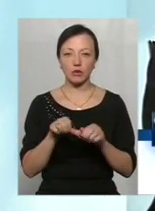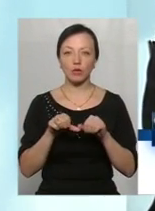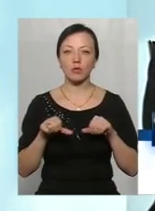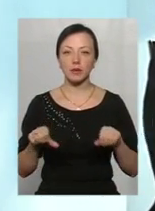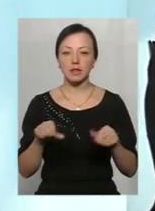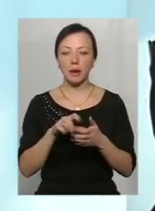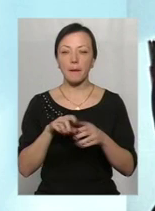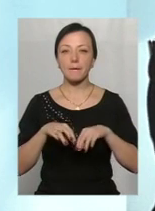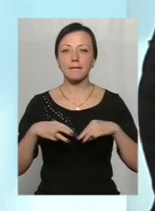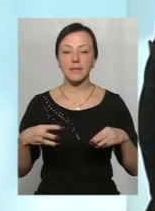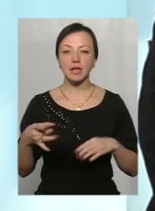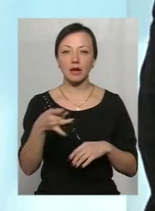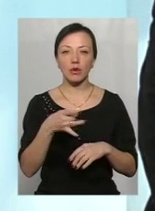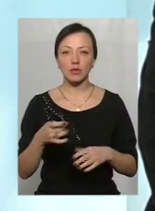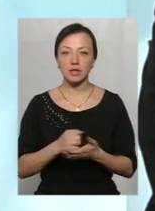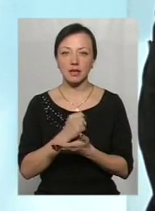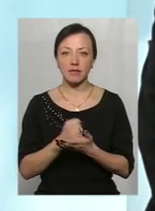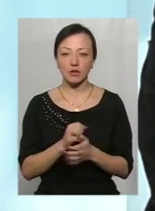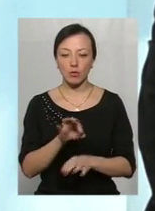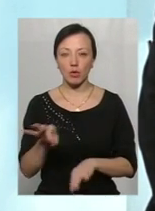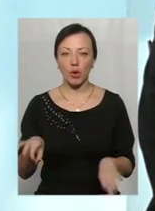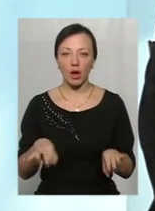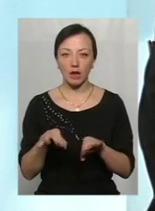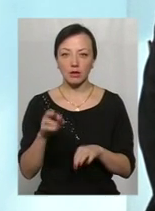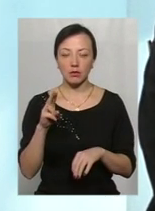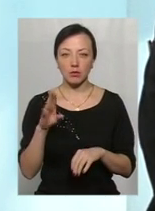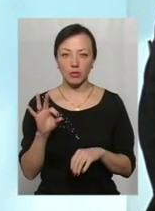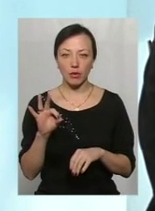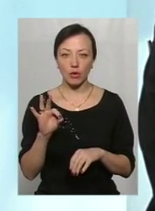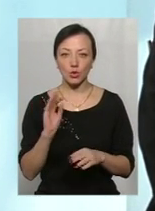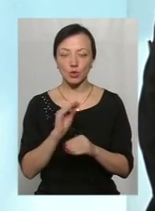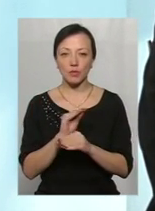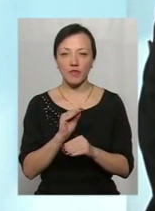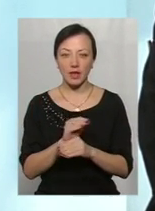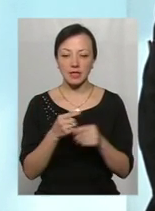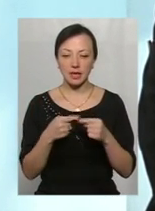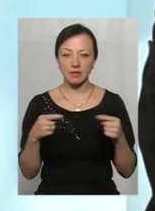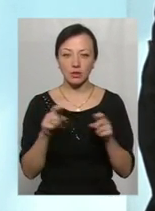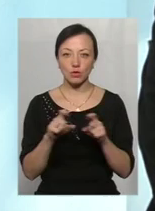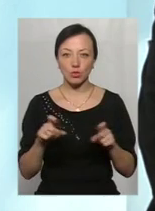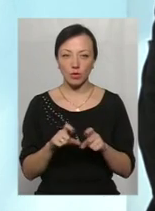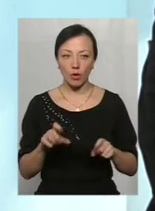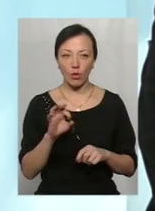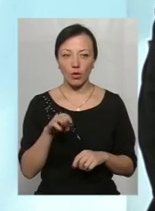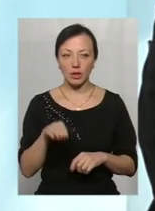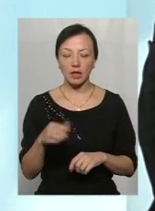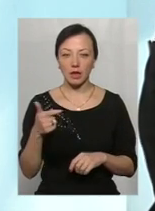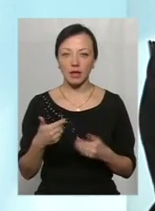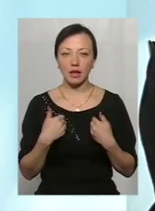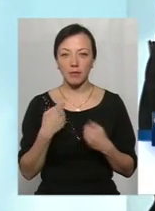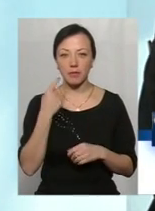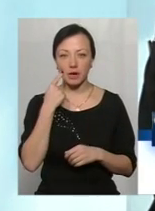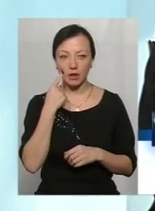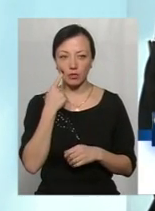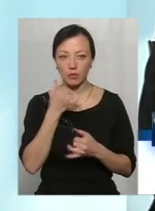Мінрегіону, яка якраз затверджувала проекти по субвенції інфраструктурній для ОТГ, нам було прикро,